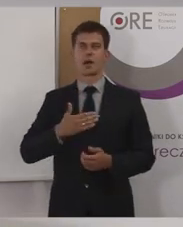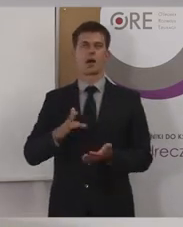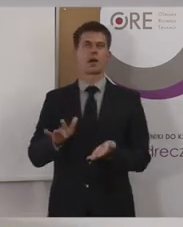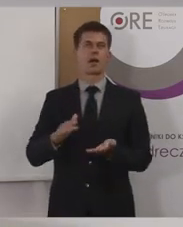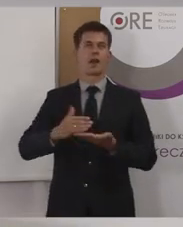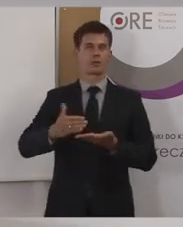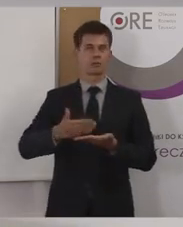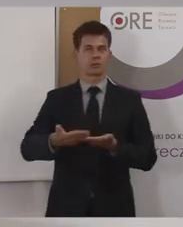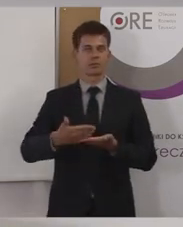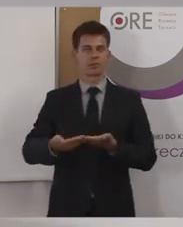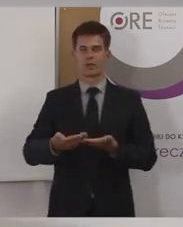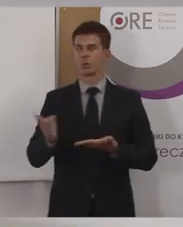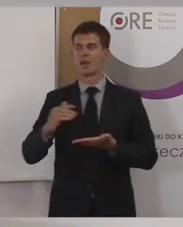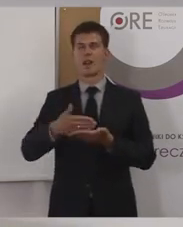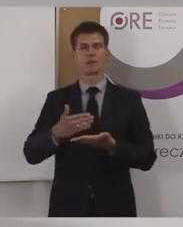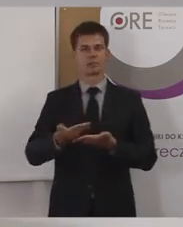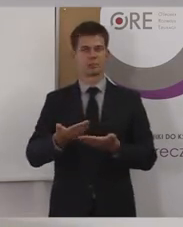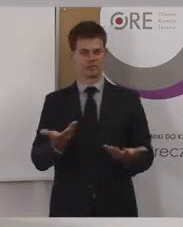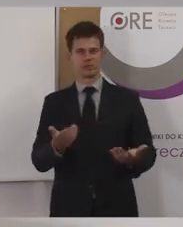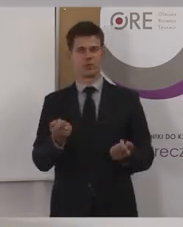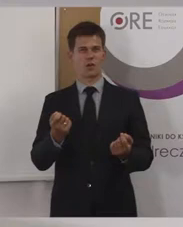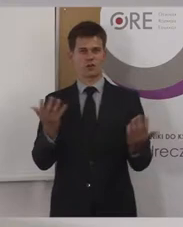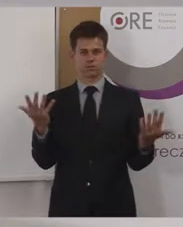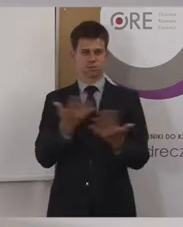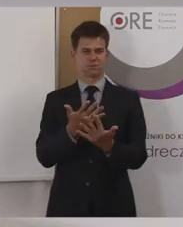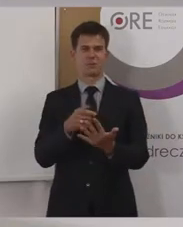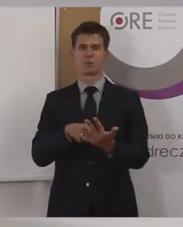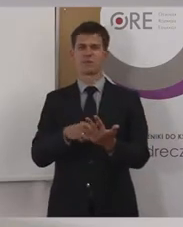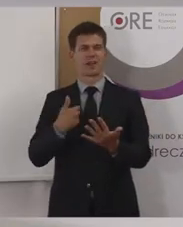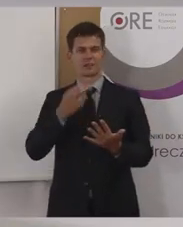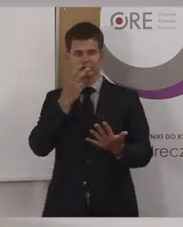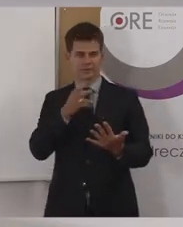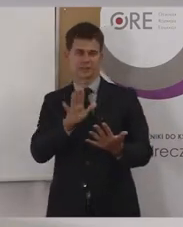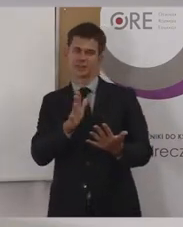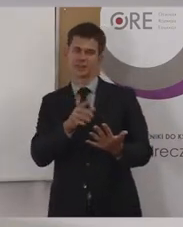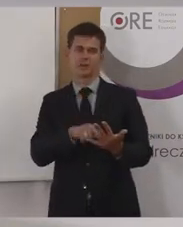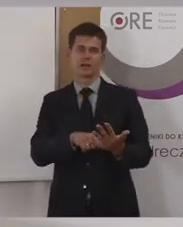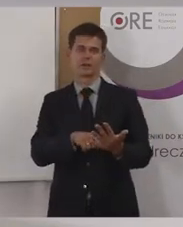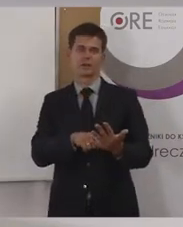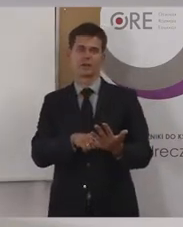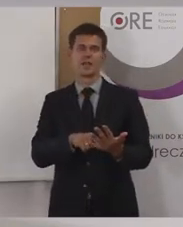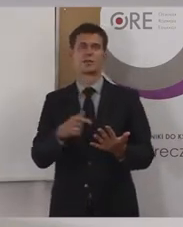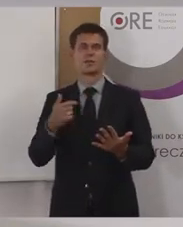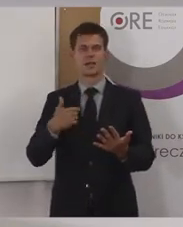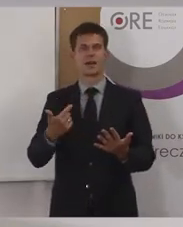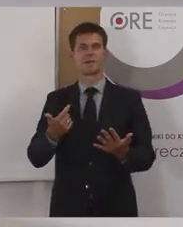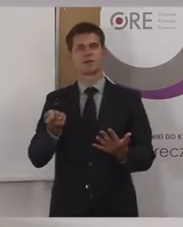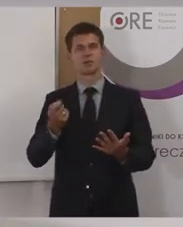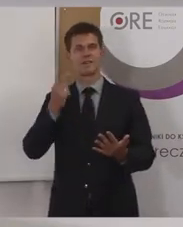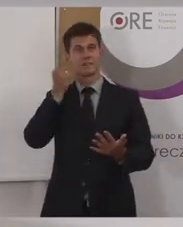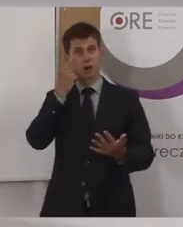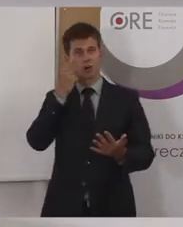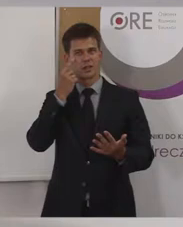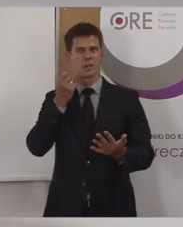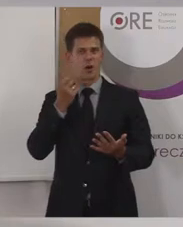nie jest akurat tak dobrze, powiedzmy, dostosowany do moich potrzeb, jeszcze coś oczywiście moim wzrokiem się